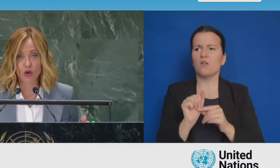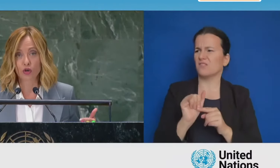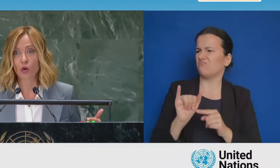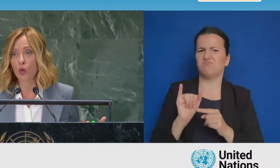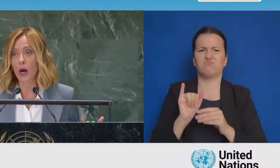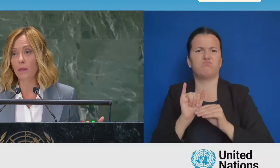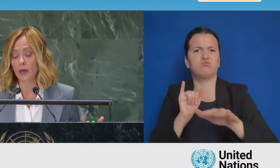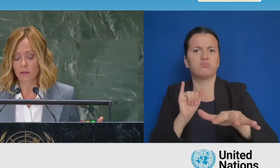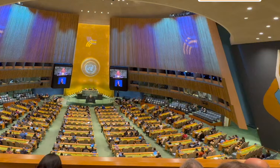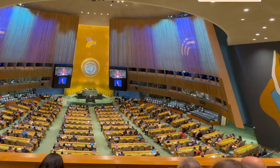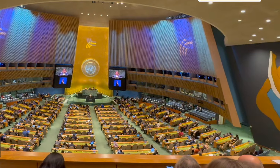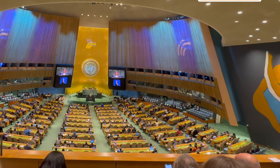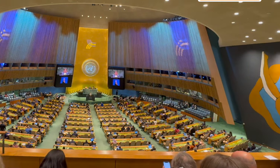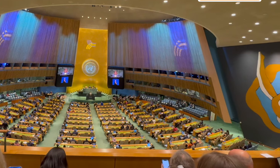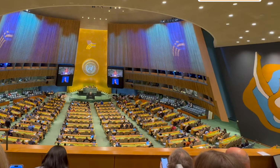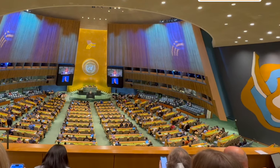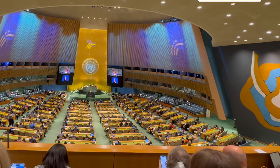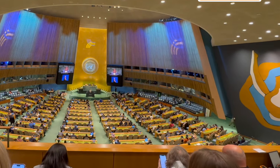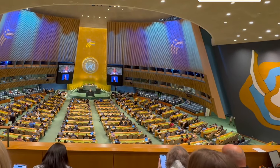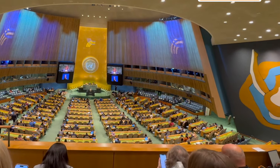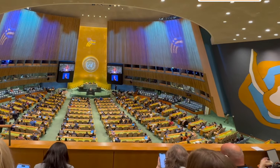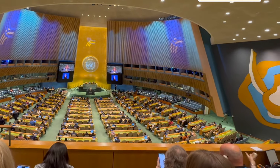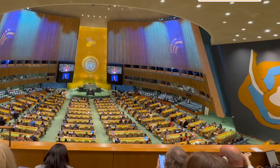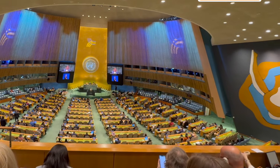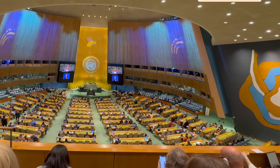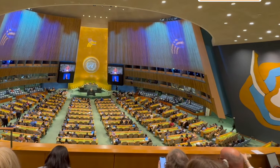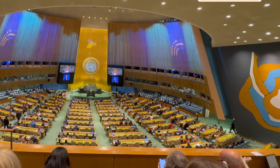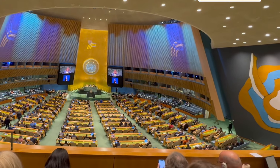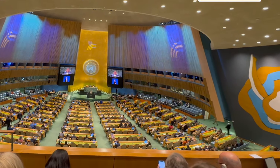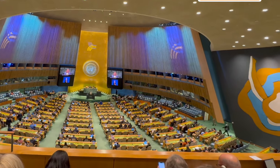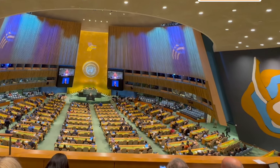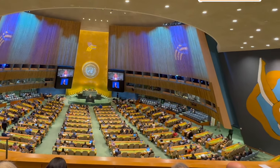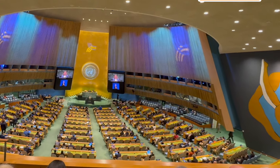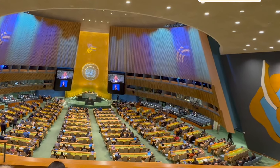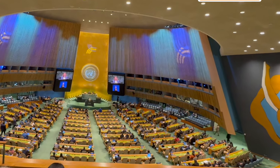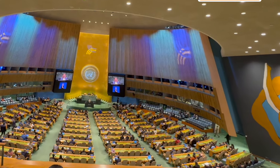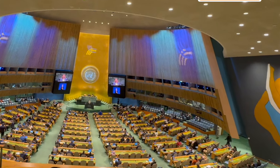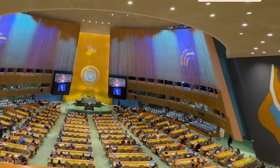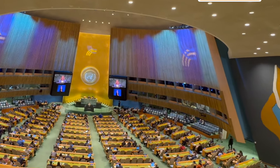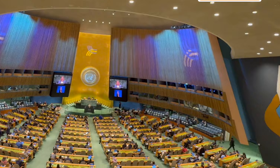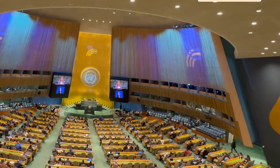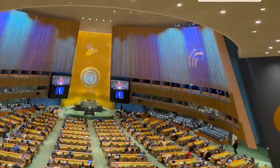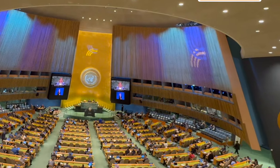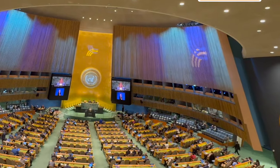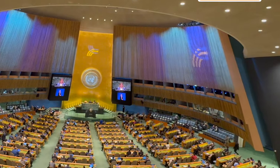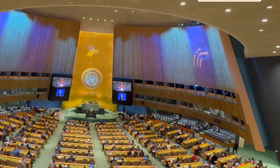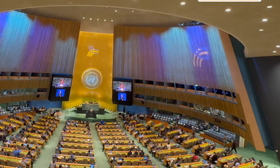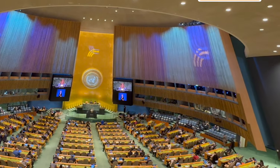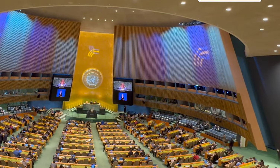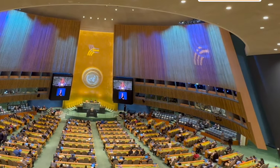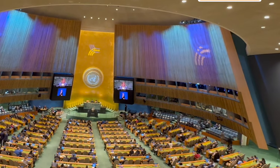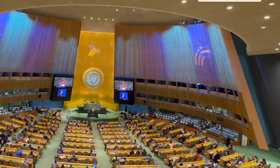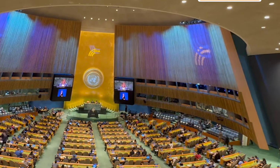malattie che oggi sono incurabili, allora quel moltiplicatore concorrerebbe al bene comune. Ma se invece quel